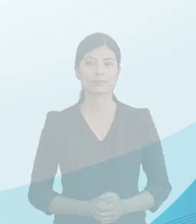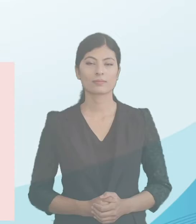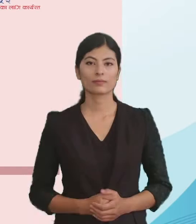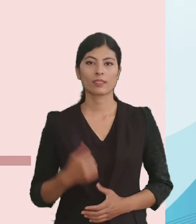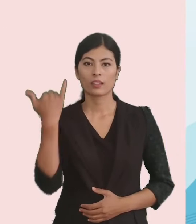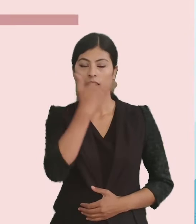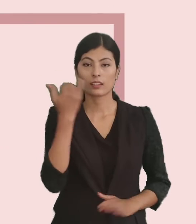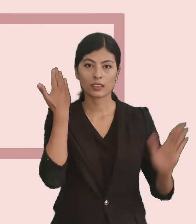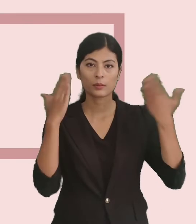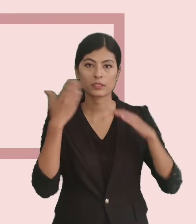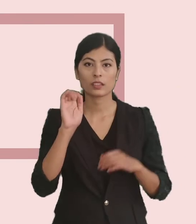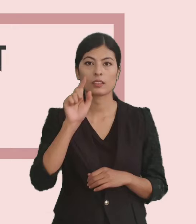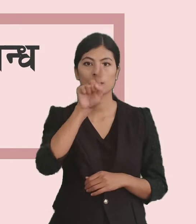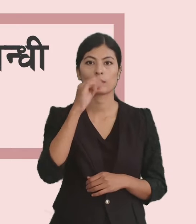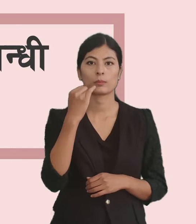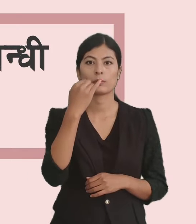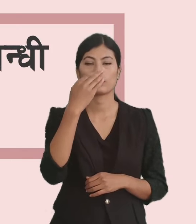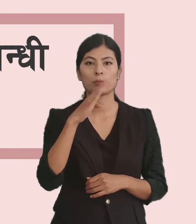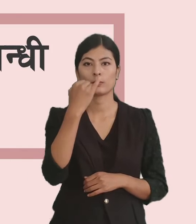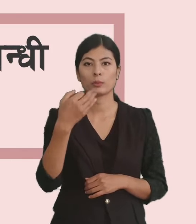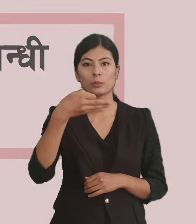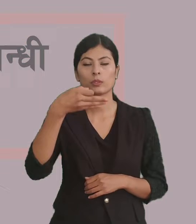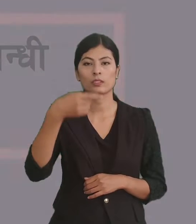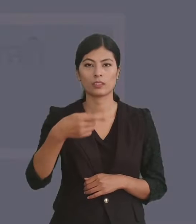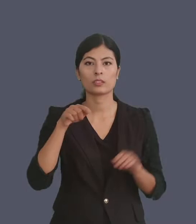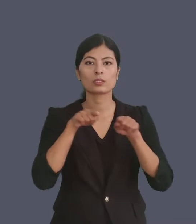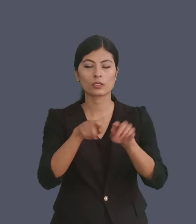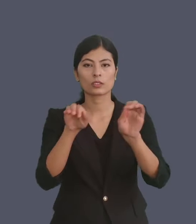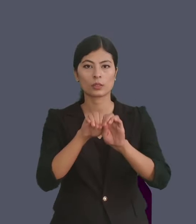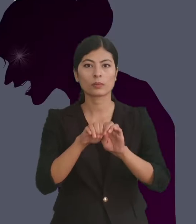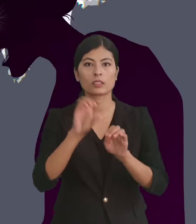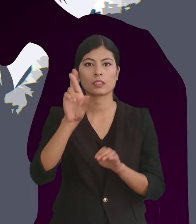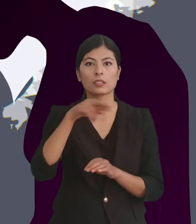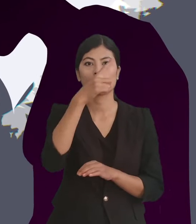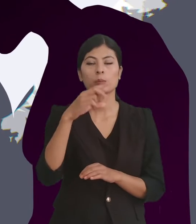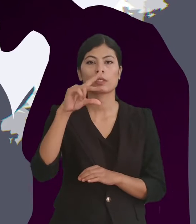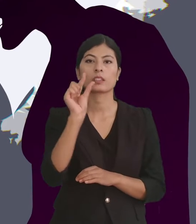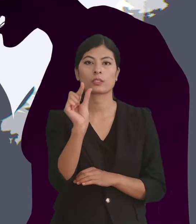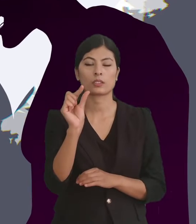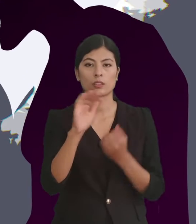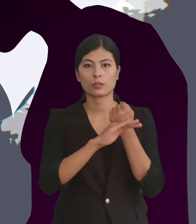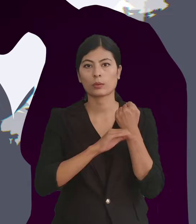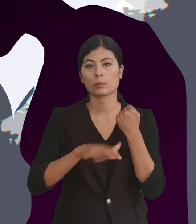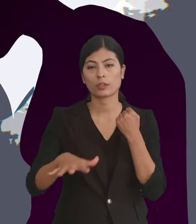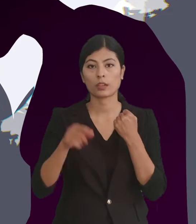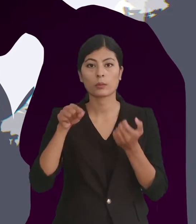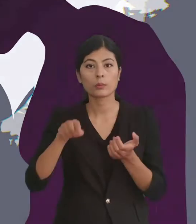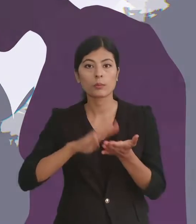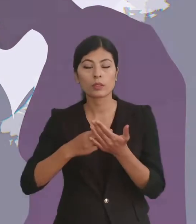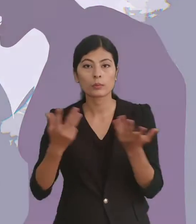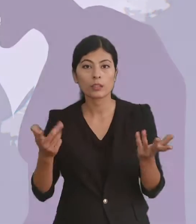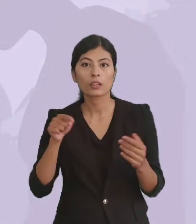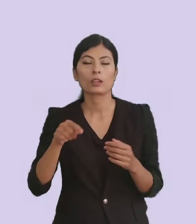लैंगिक हिंसा सम्बोधन सम्बंधी प्रेशन परणाली लैंगिक हिंसा सम्बोधन सम्बंधी प्रेशन परणाली के